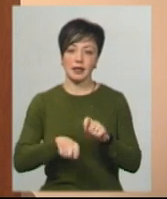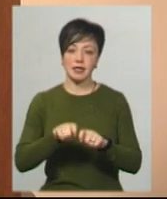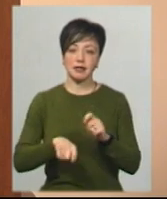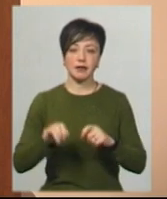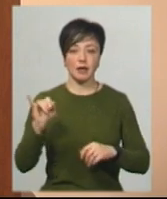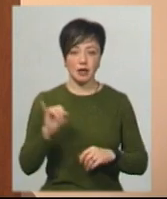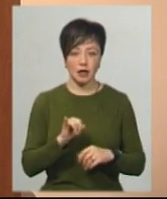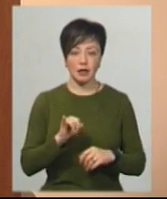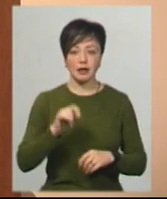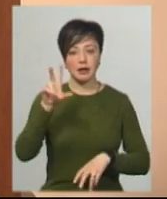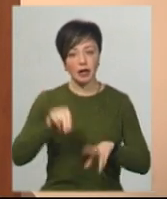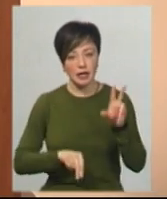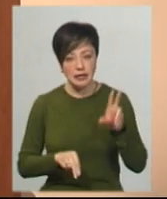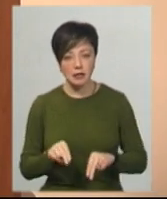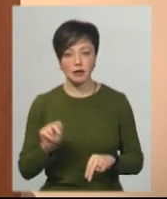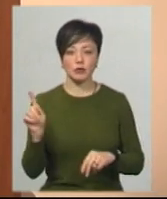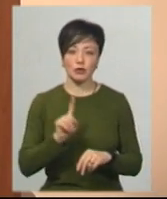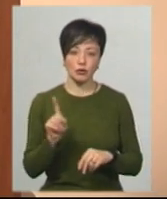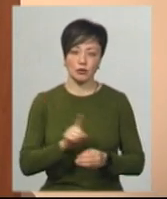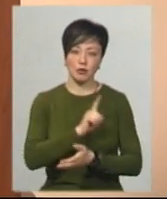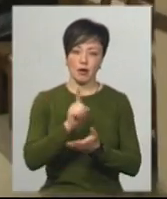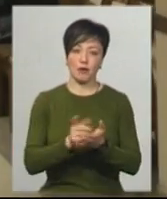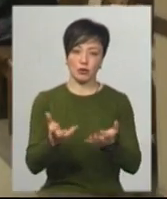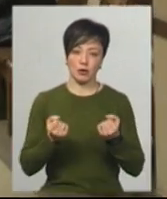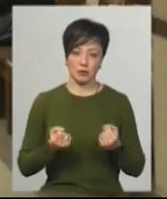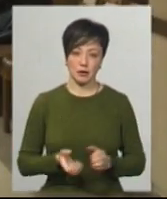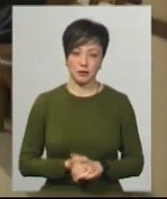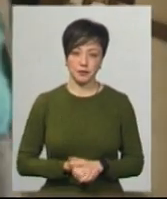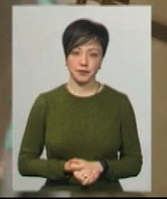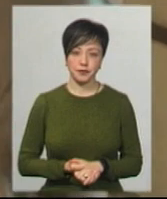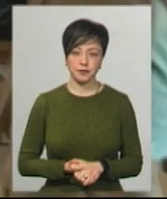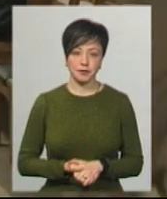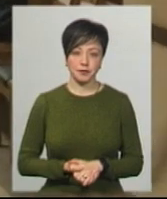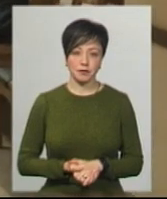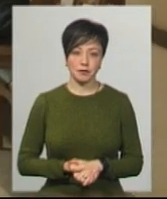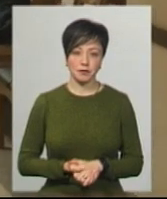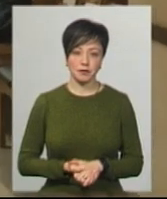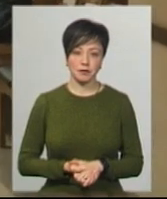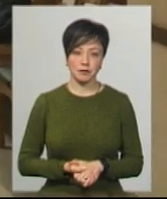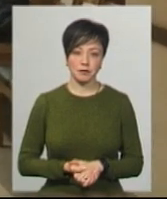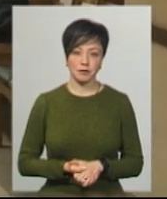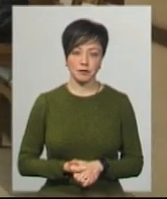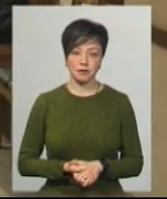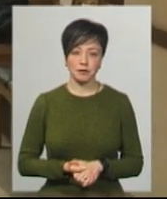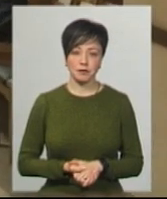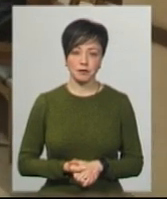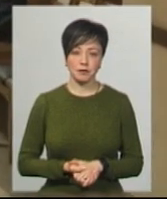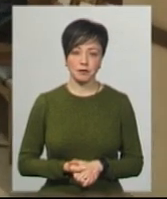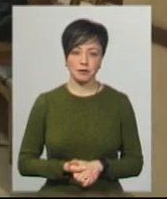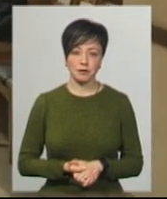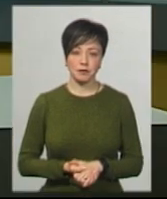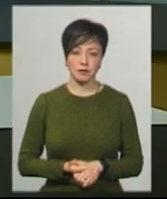ми надіємося на те, що ми маємо його отримати. Тетяна Ворожцова, Віктор Кривий. Новини на Суспільному. Хмельницький.